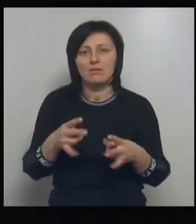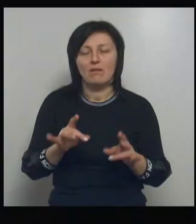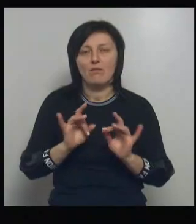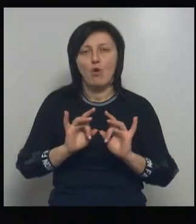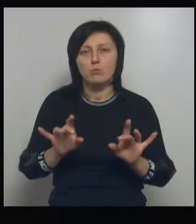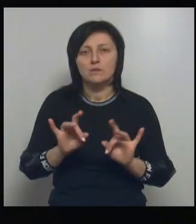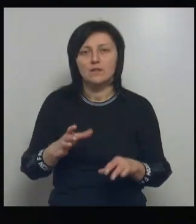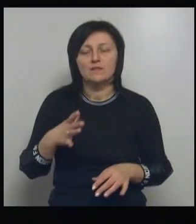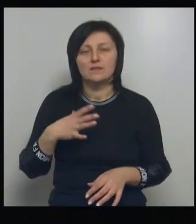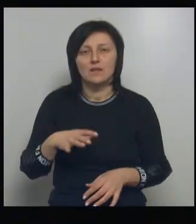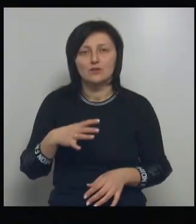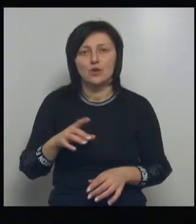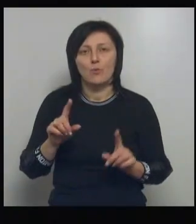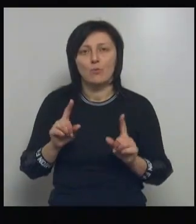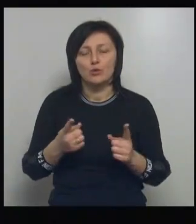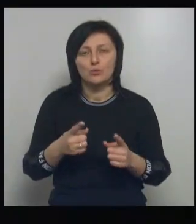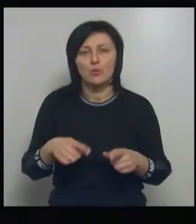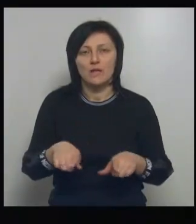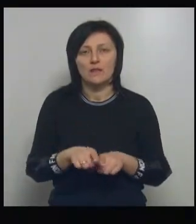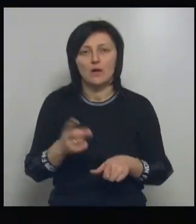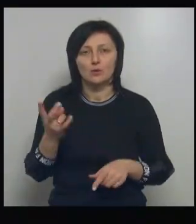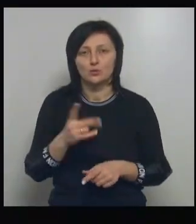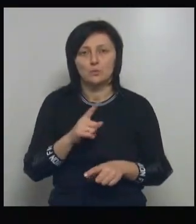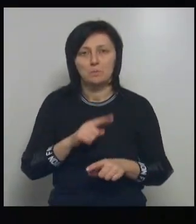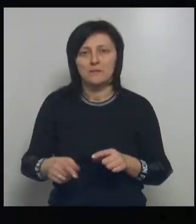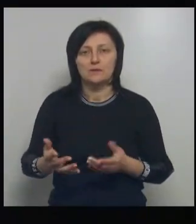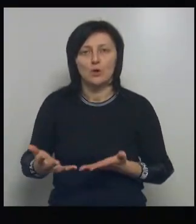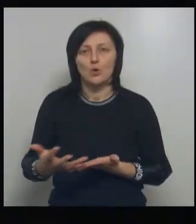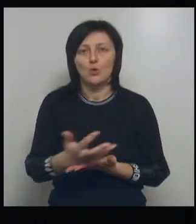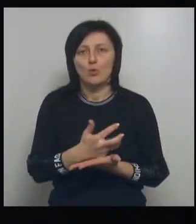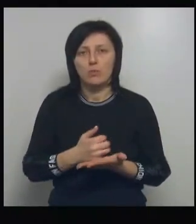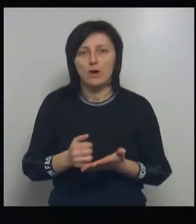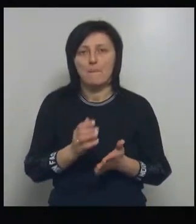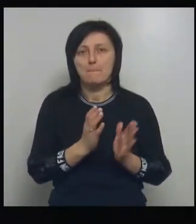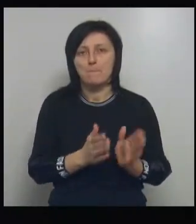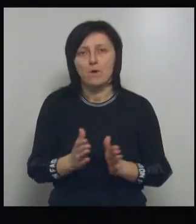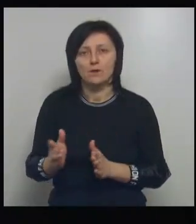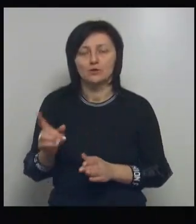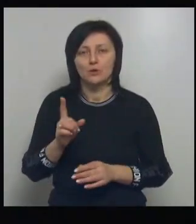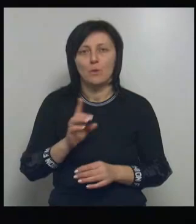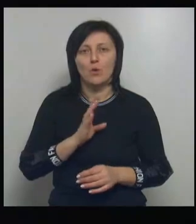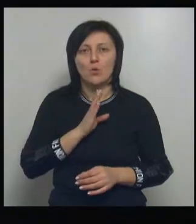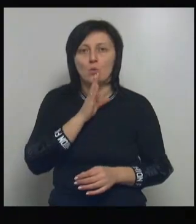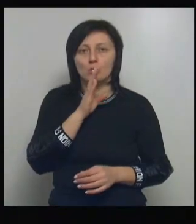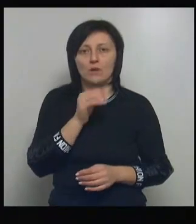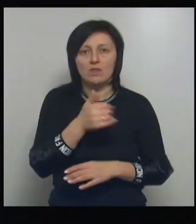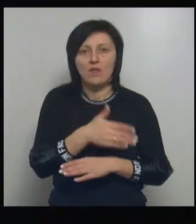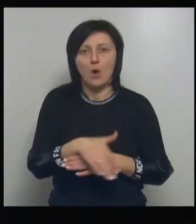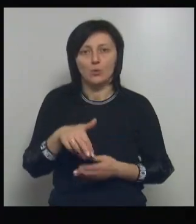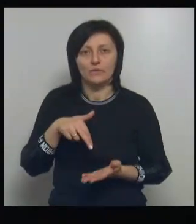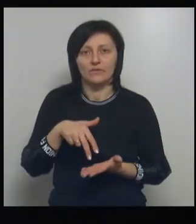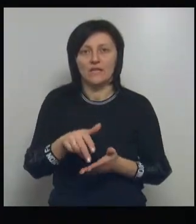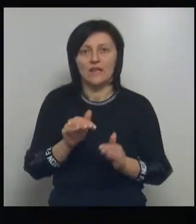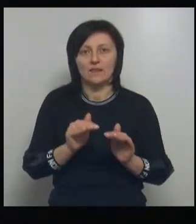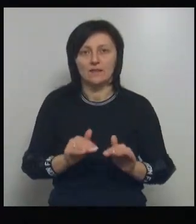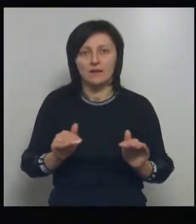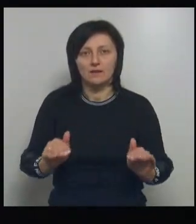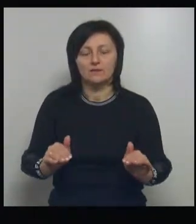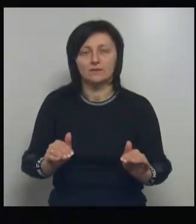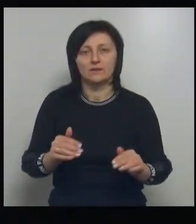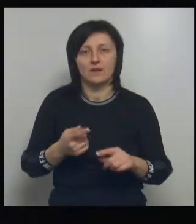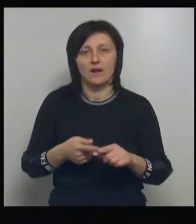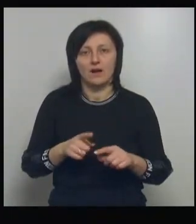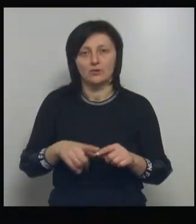вот почему вот это все нужно было быстро убрать, навести порядок. Потому что утром на улицу выйдут наши дети, которому без того